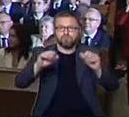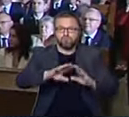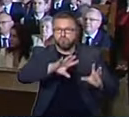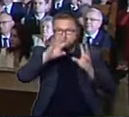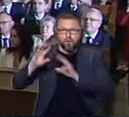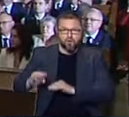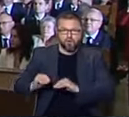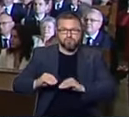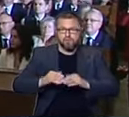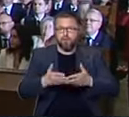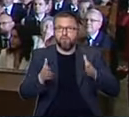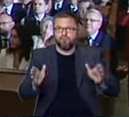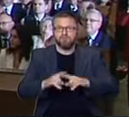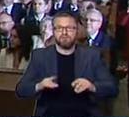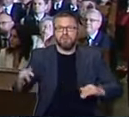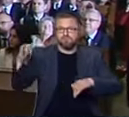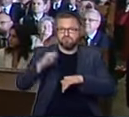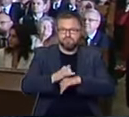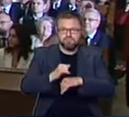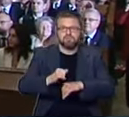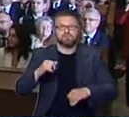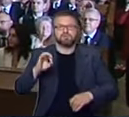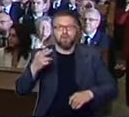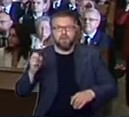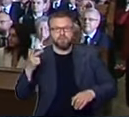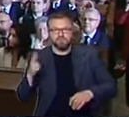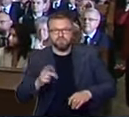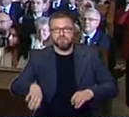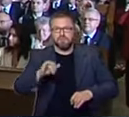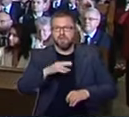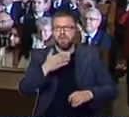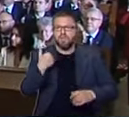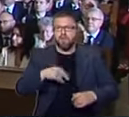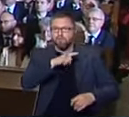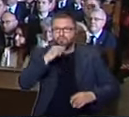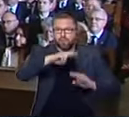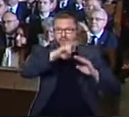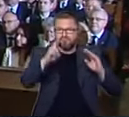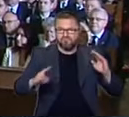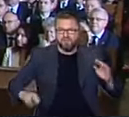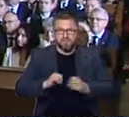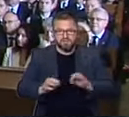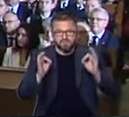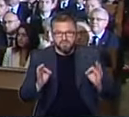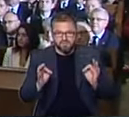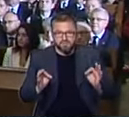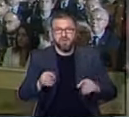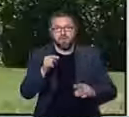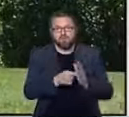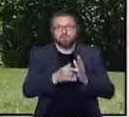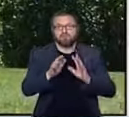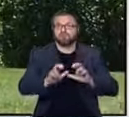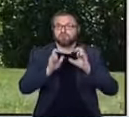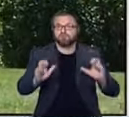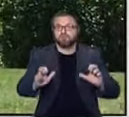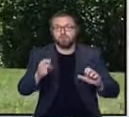pomnika ofiar katastrofy smoleńskiej, który jeszcze na razie przesłonięty jest biało-czerwoną wstęgą. Wtedy też będzie czas